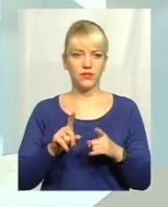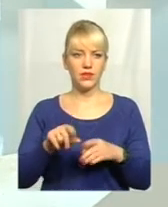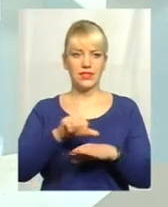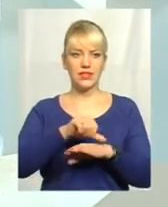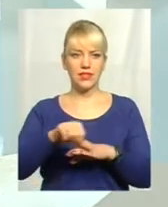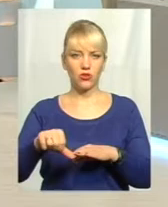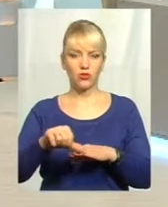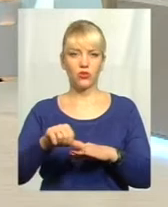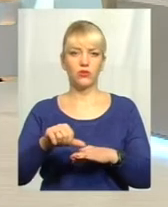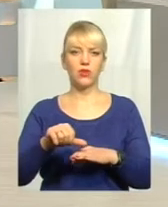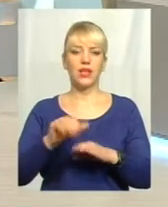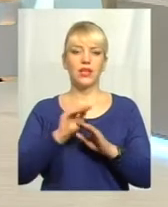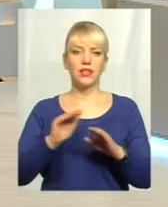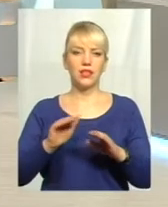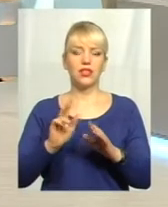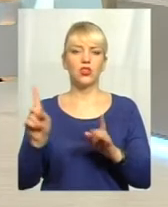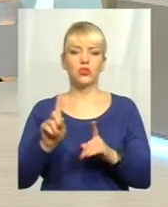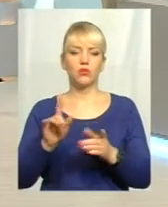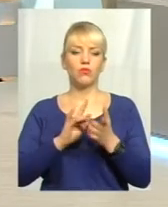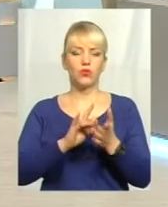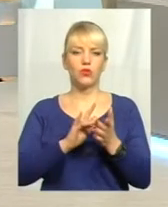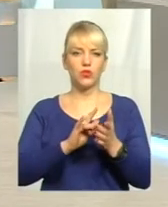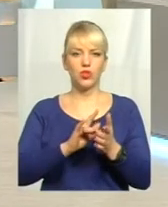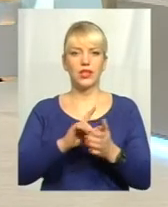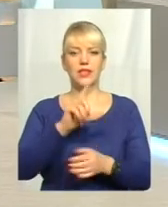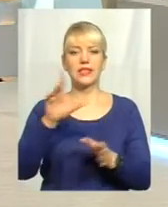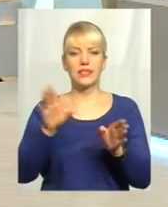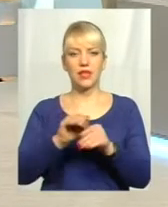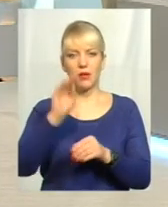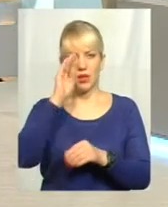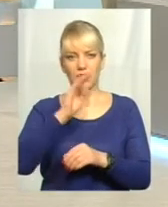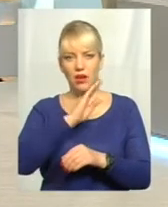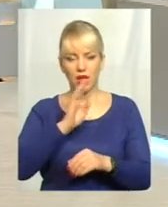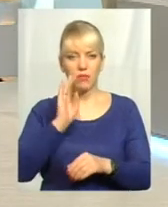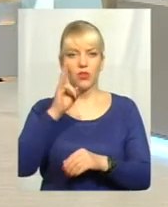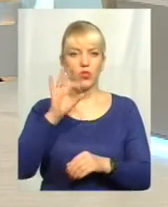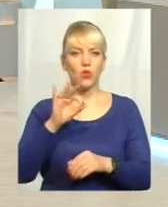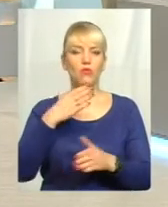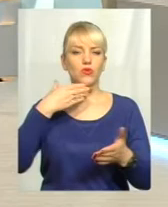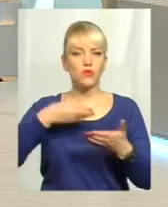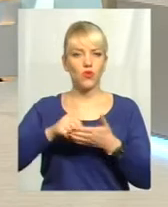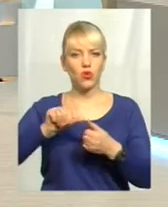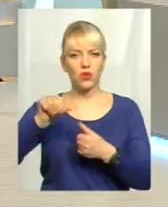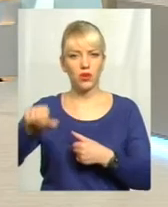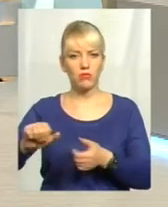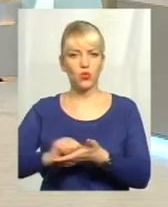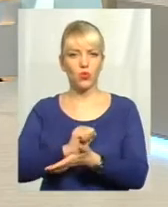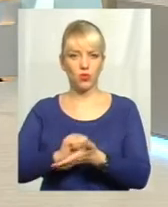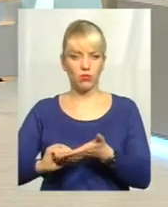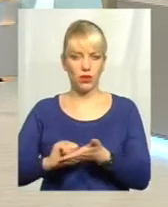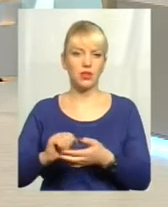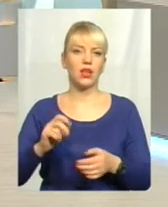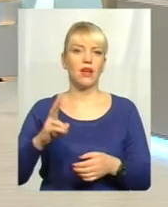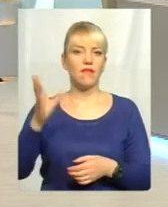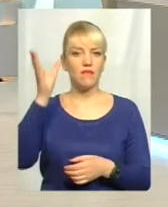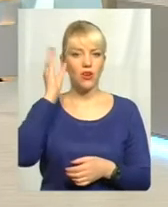кордоном діти подорожували з батьками, але вже по своїм окремим документам. Ось. Але враховуючи, що з минулого року